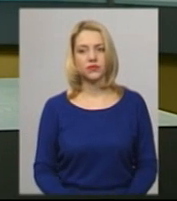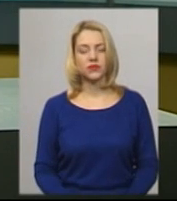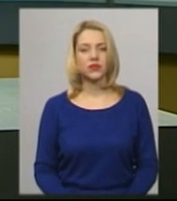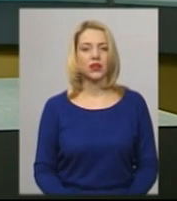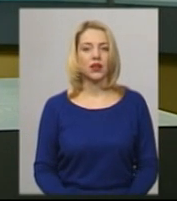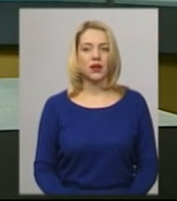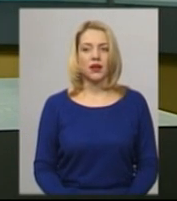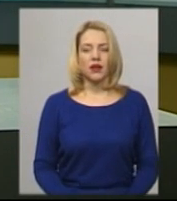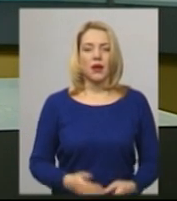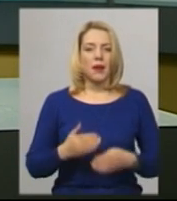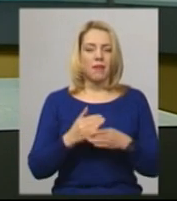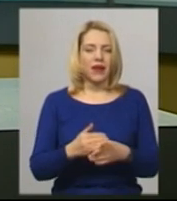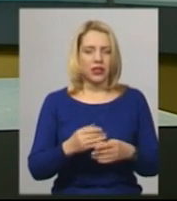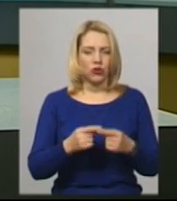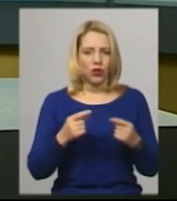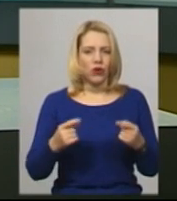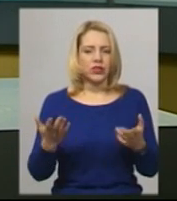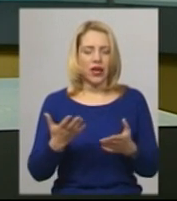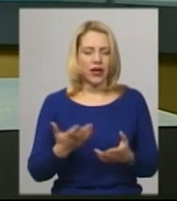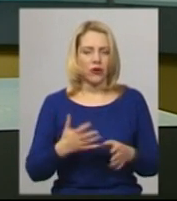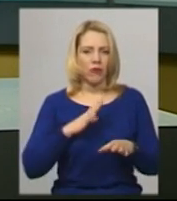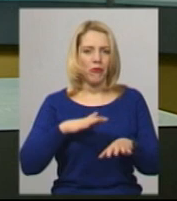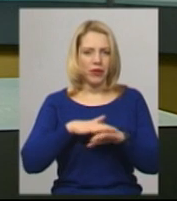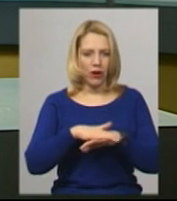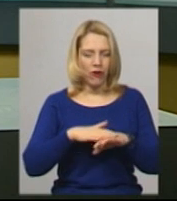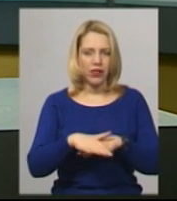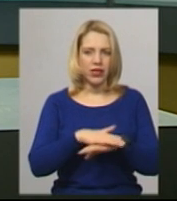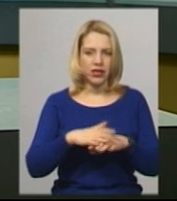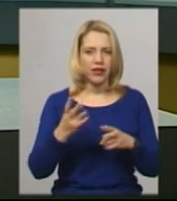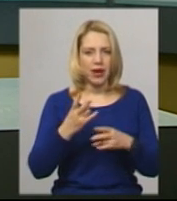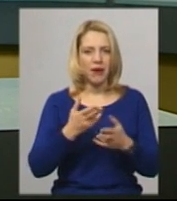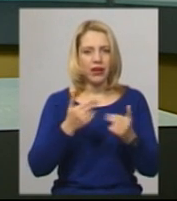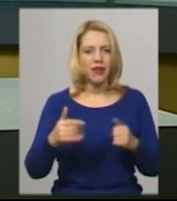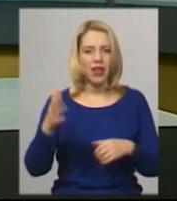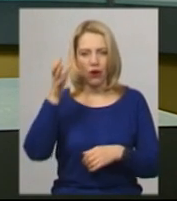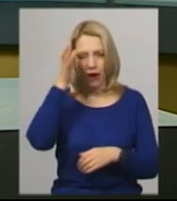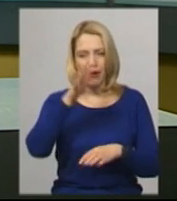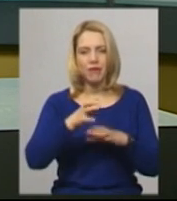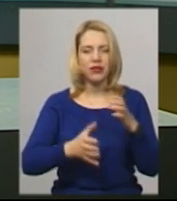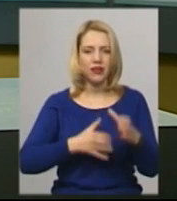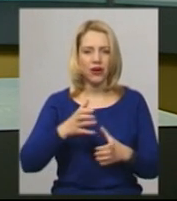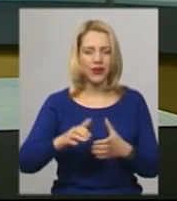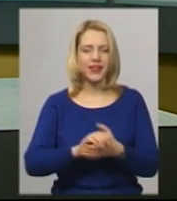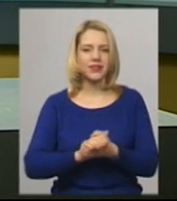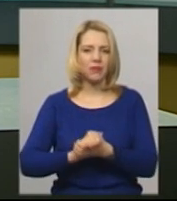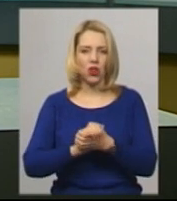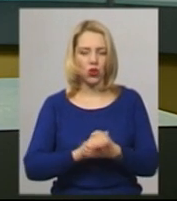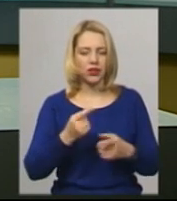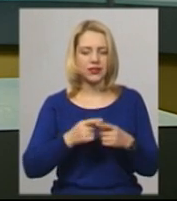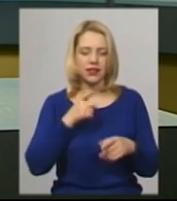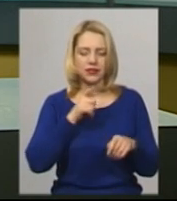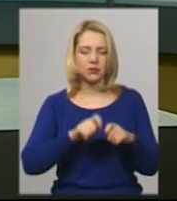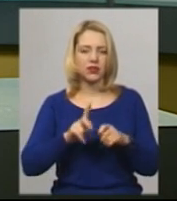Методологію, за якою здійснили підрахунок населення, має ще визнати наукова міжнародна спільнота. Це експерти, які займаються